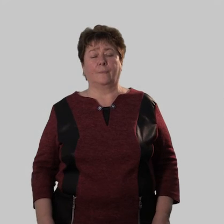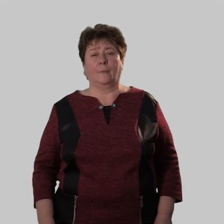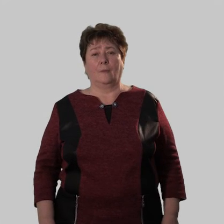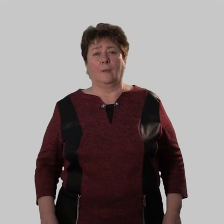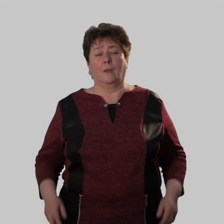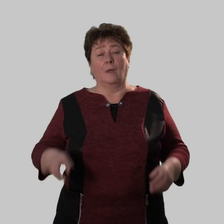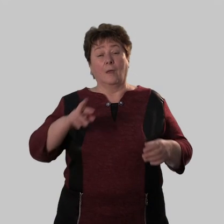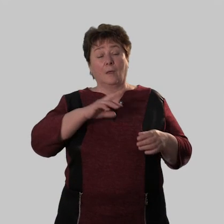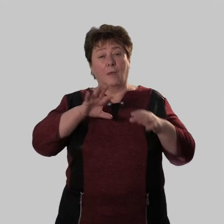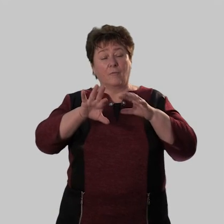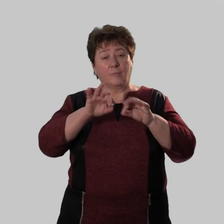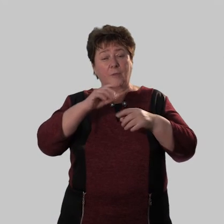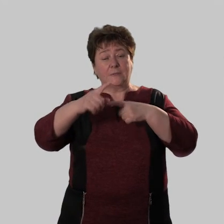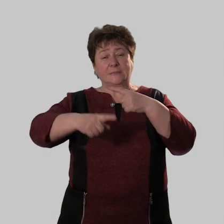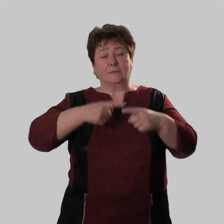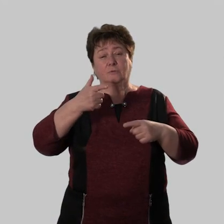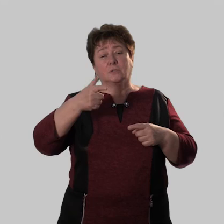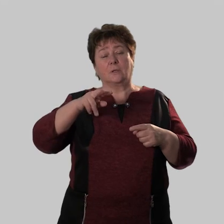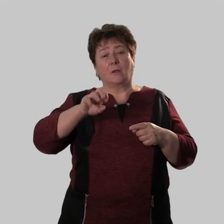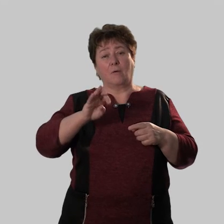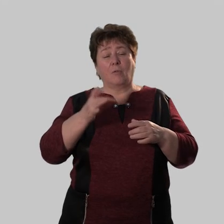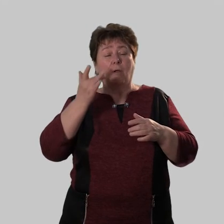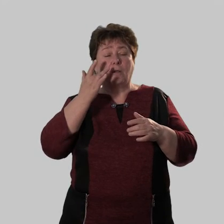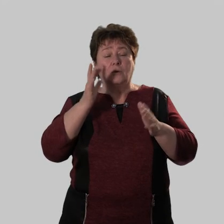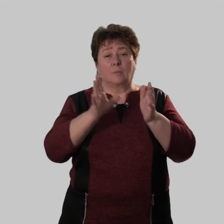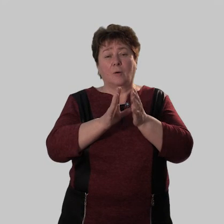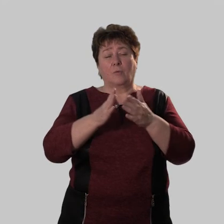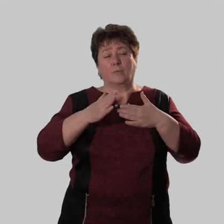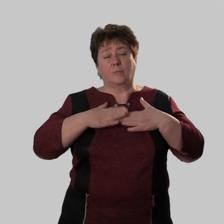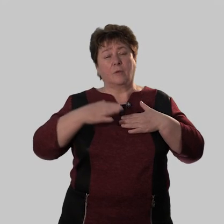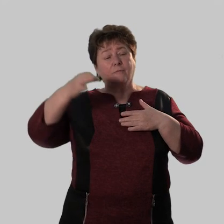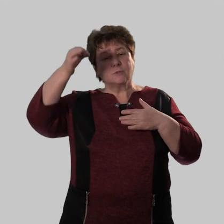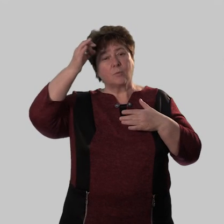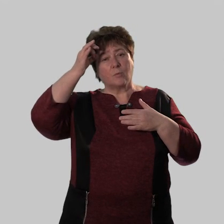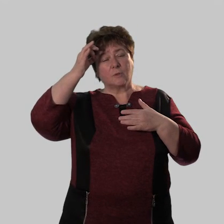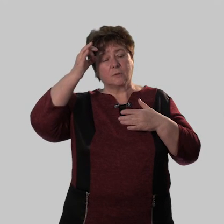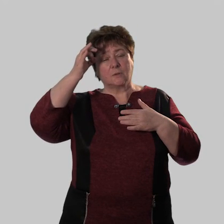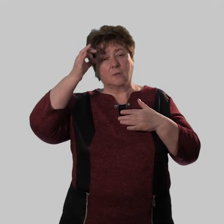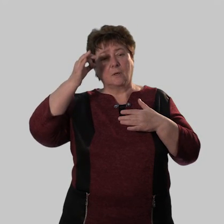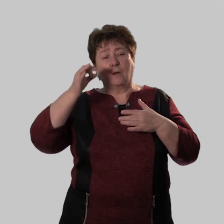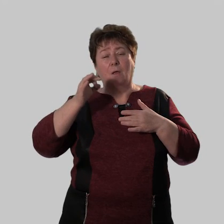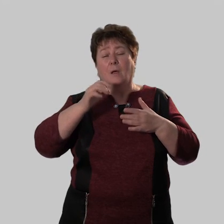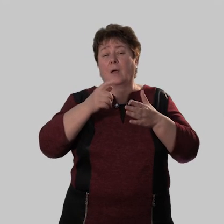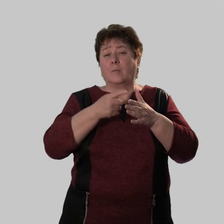Итак, я выбрал следующие глаголы, которые помогут мне вспомнить.